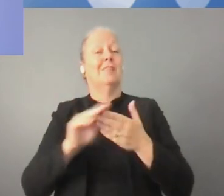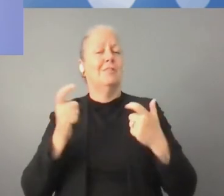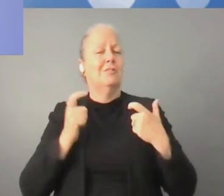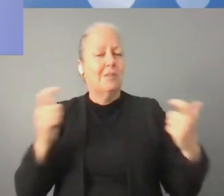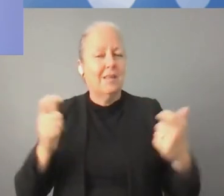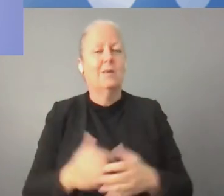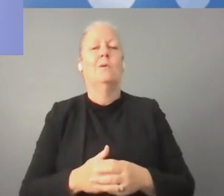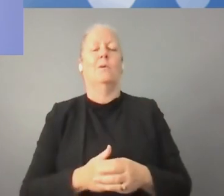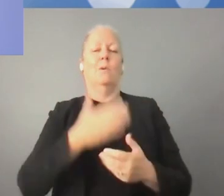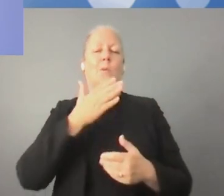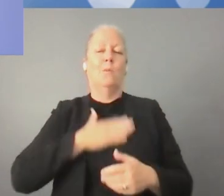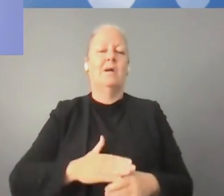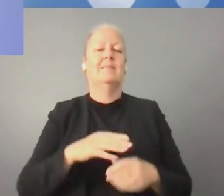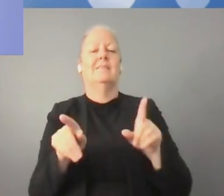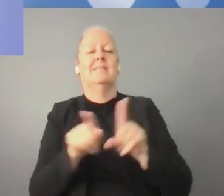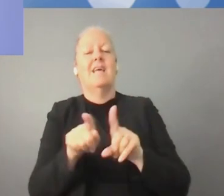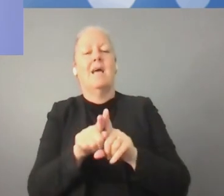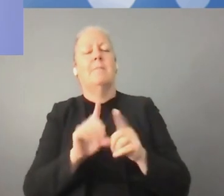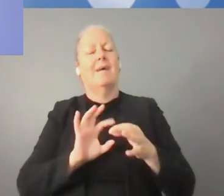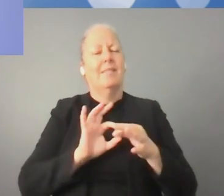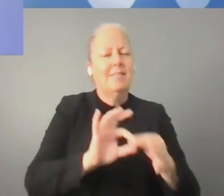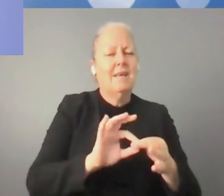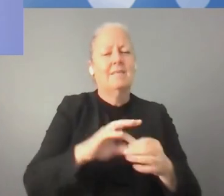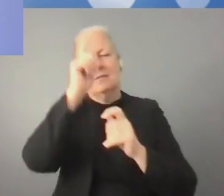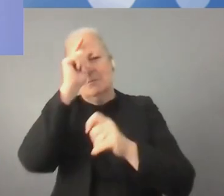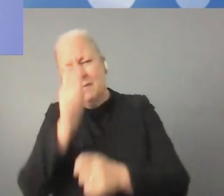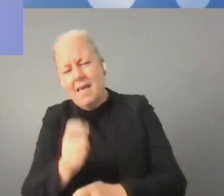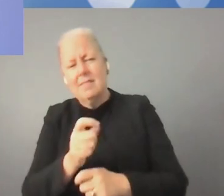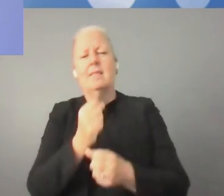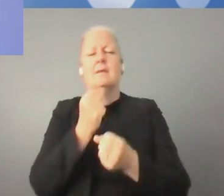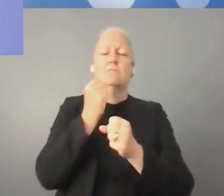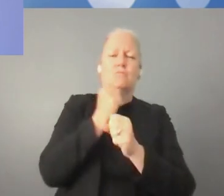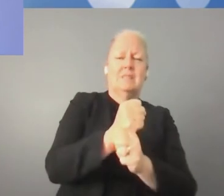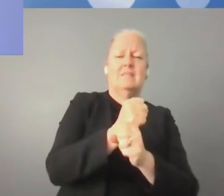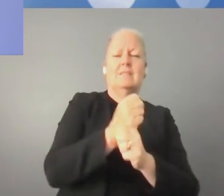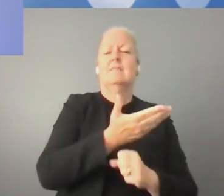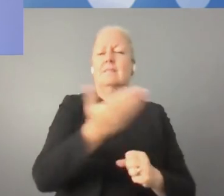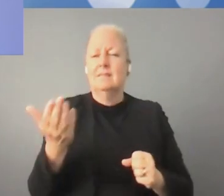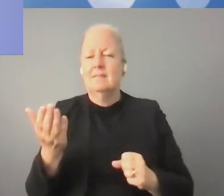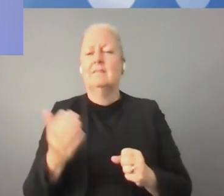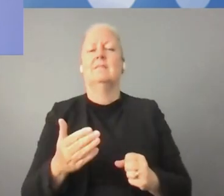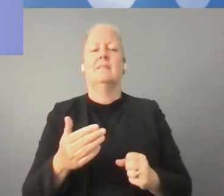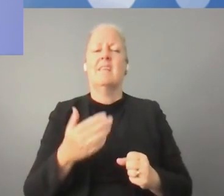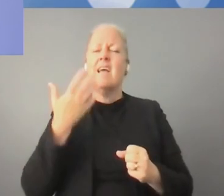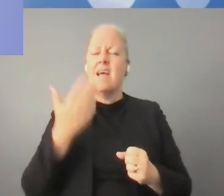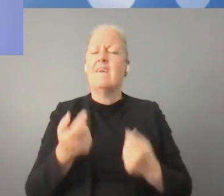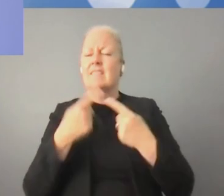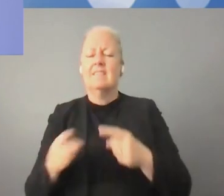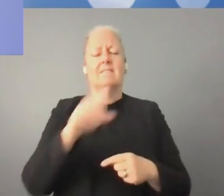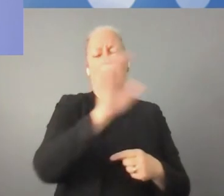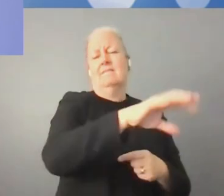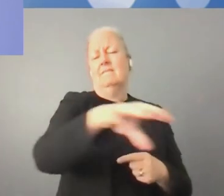سوف تنشر خطة التعاون الرقمي